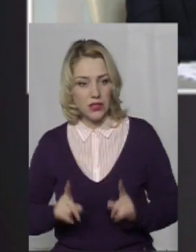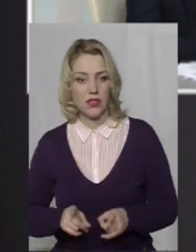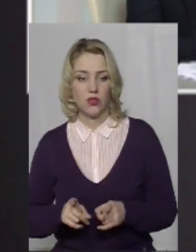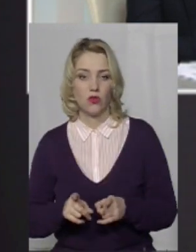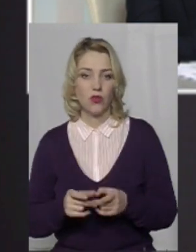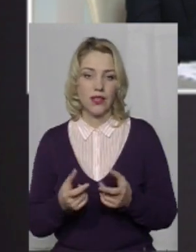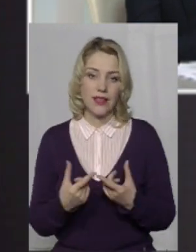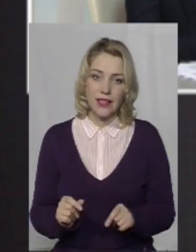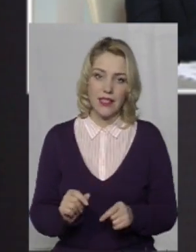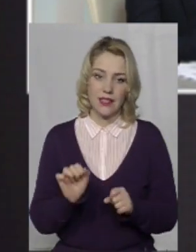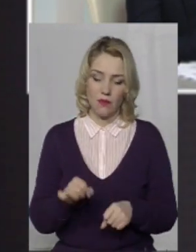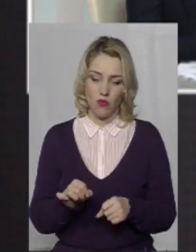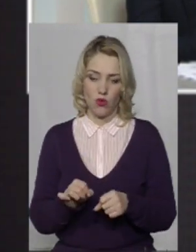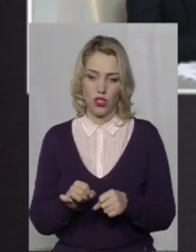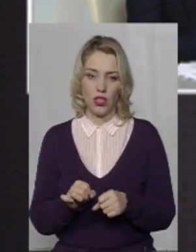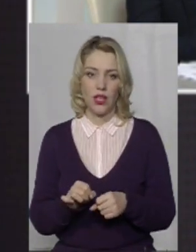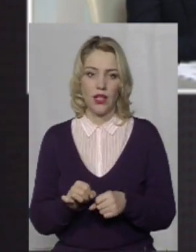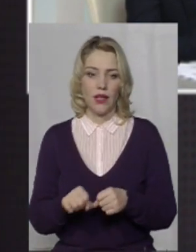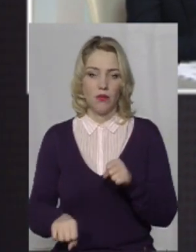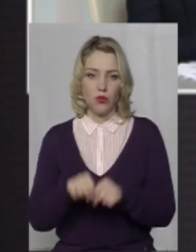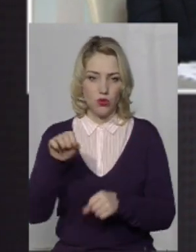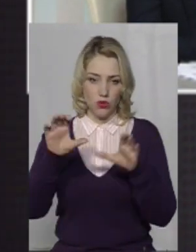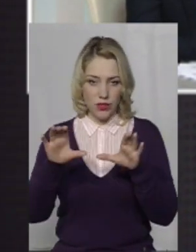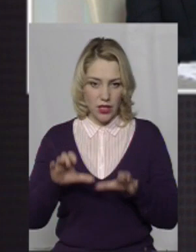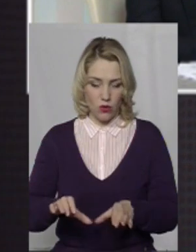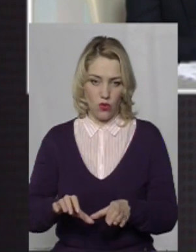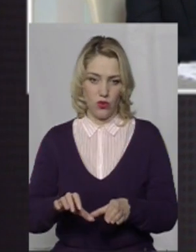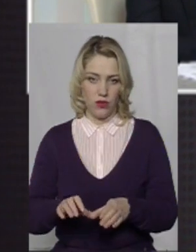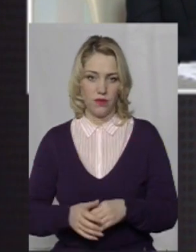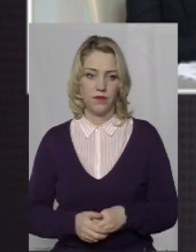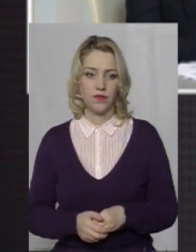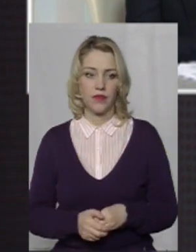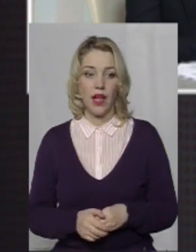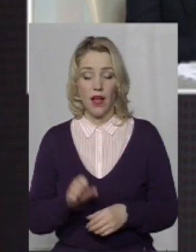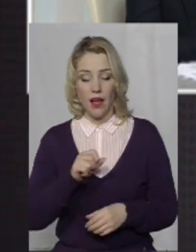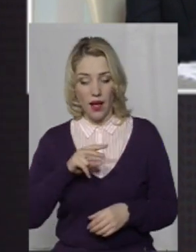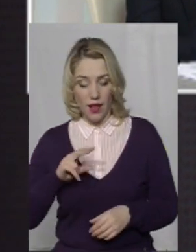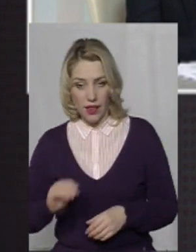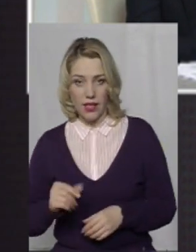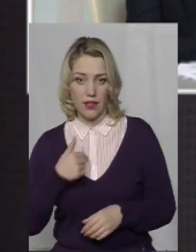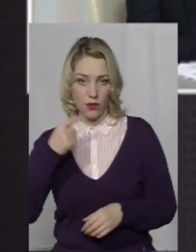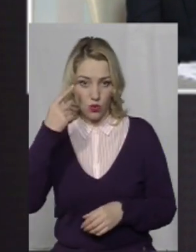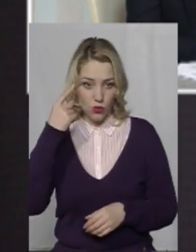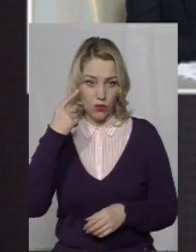переступають ту межу закону, яку не повинні переступити. Але я думаю,